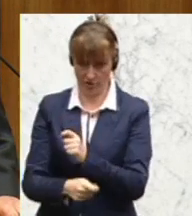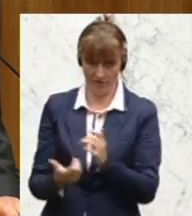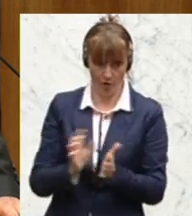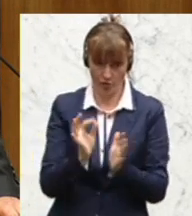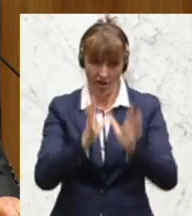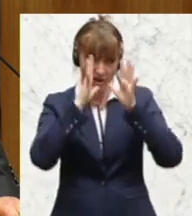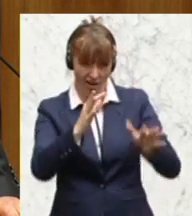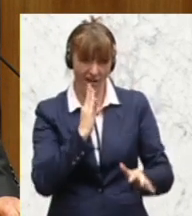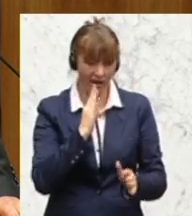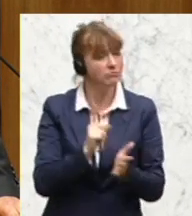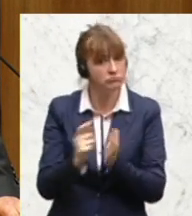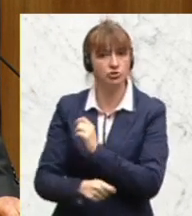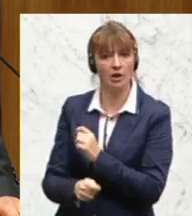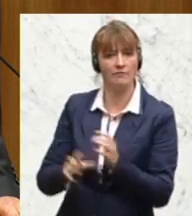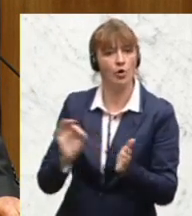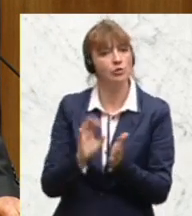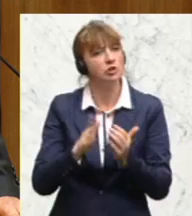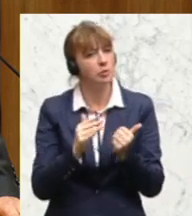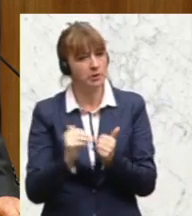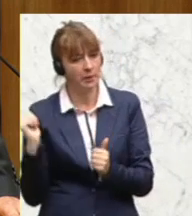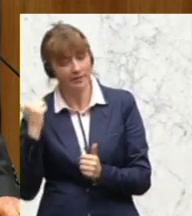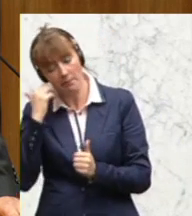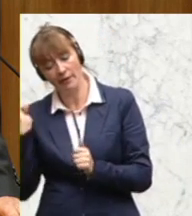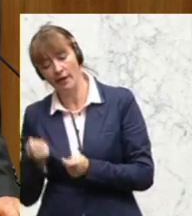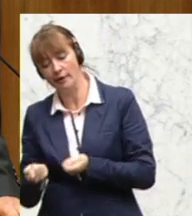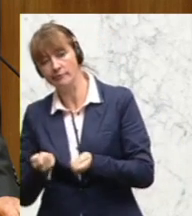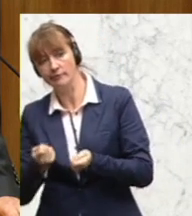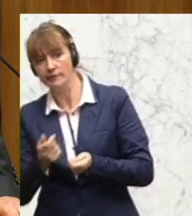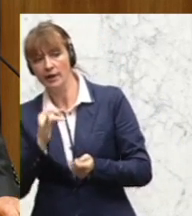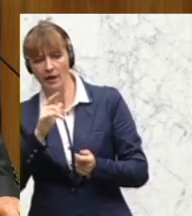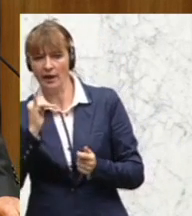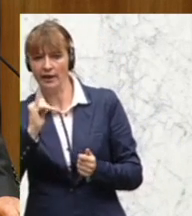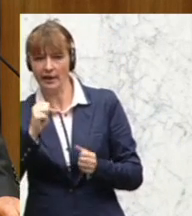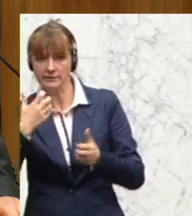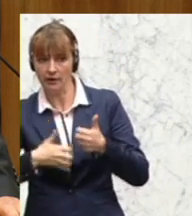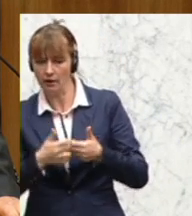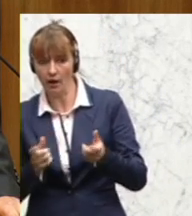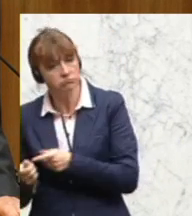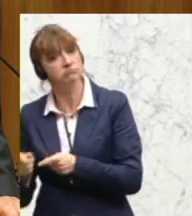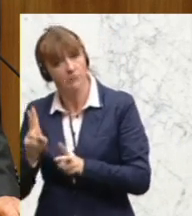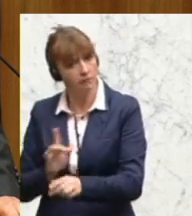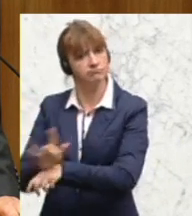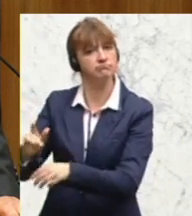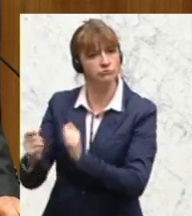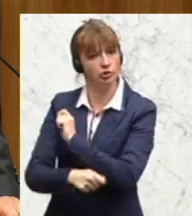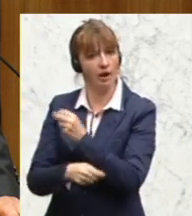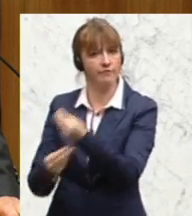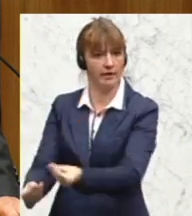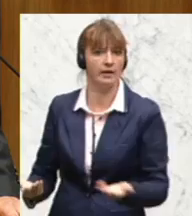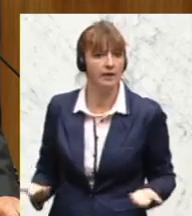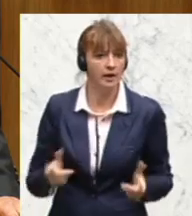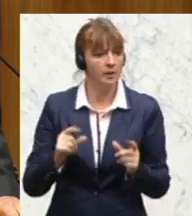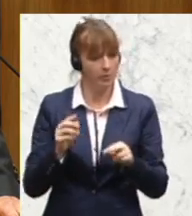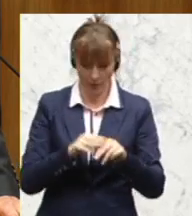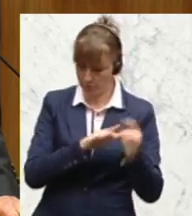die Möglichkeiten, gegen die Hintermänner des Dschihadismus vorzugehen und diese Paragraphen anzuwenden, wenn sie gewissenlos